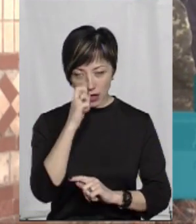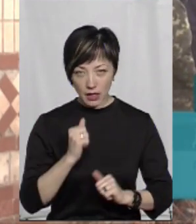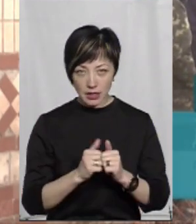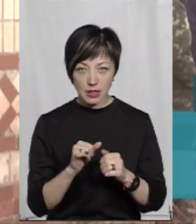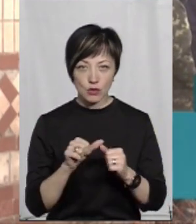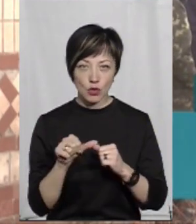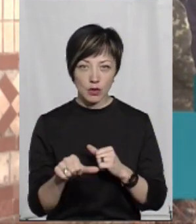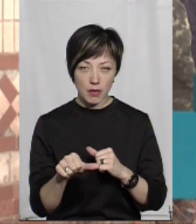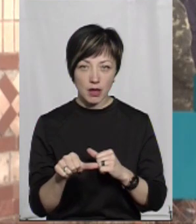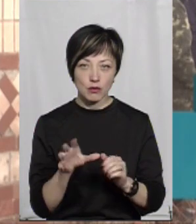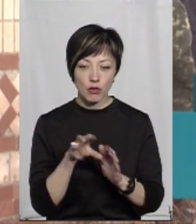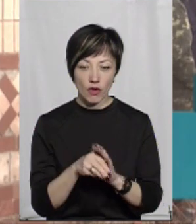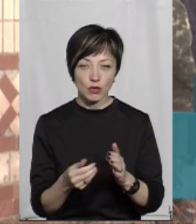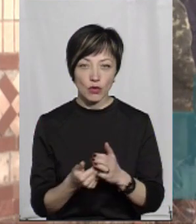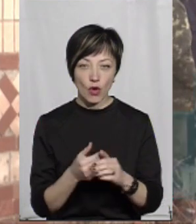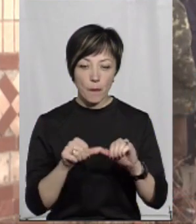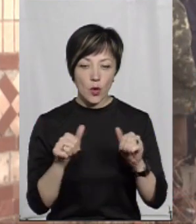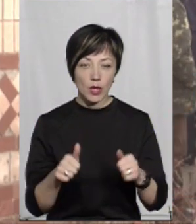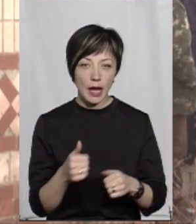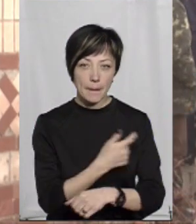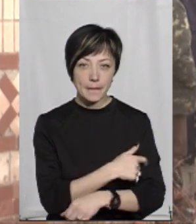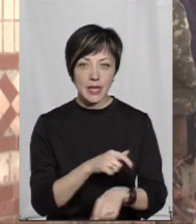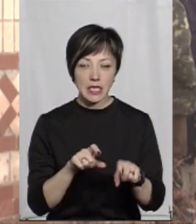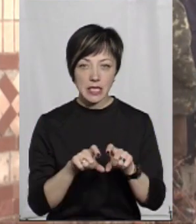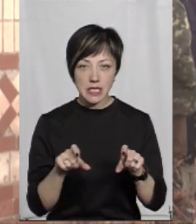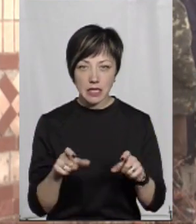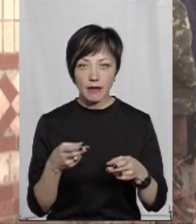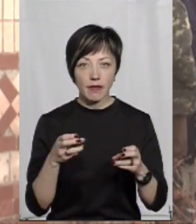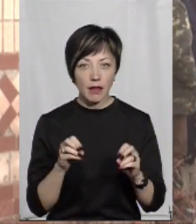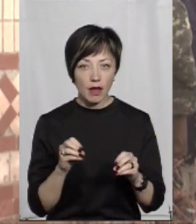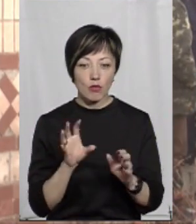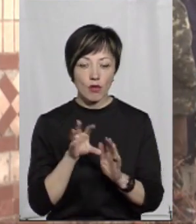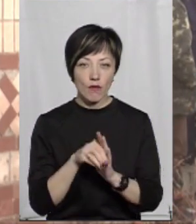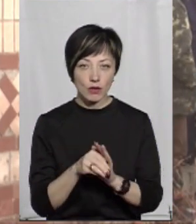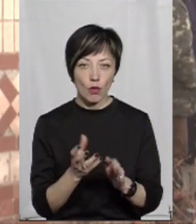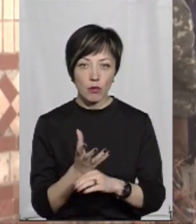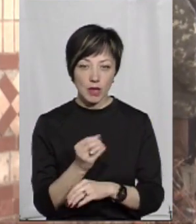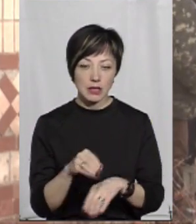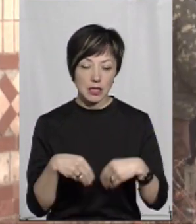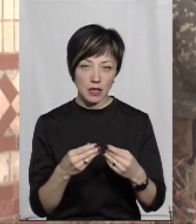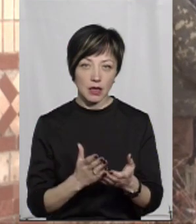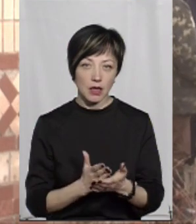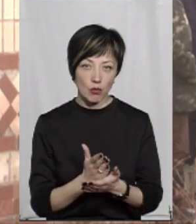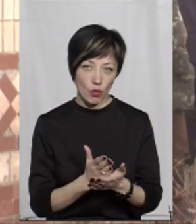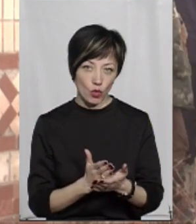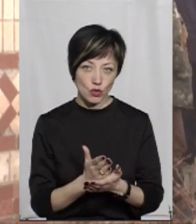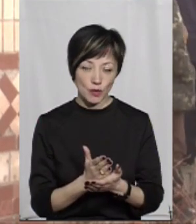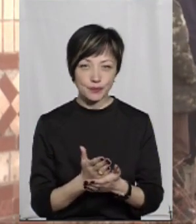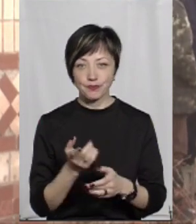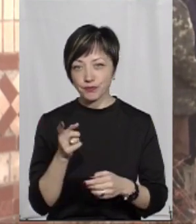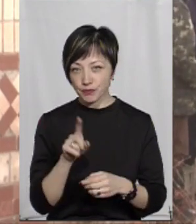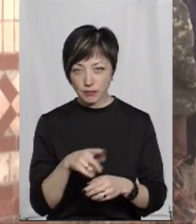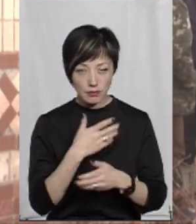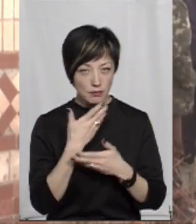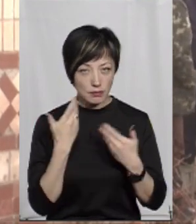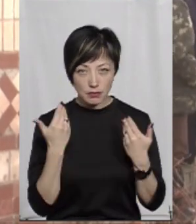зокрема, з порадженням нової моделі медицини, де вже впроваджується оплата за надані послуги. Оскільки немає